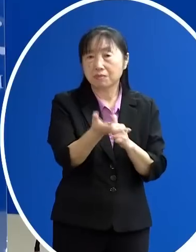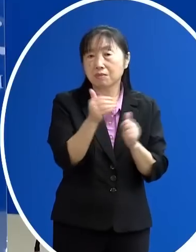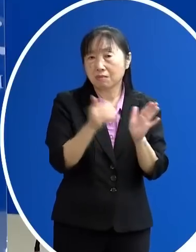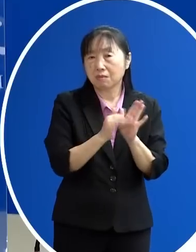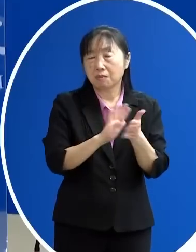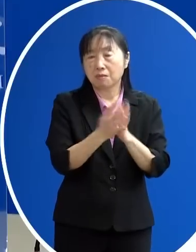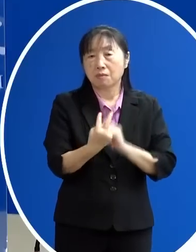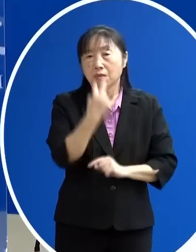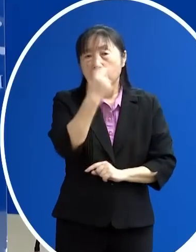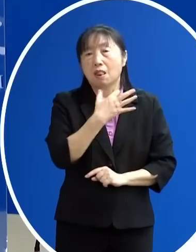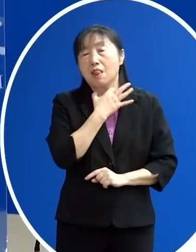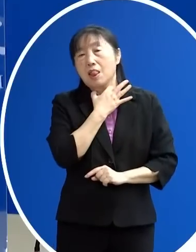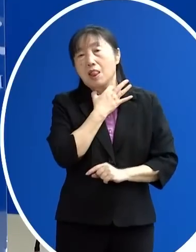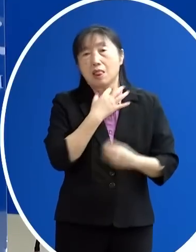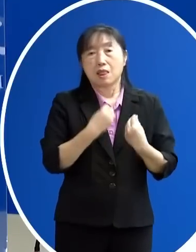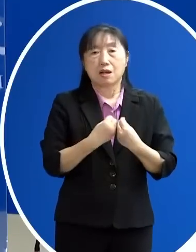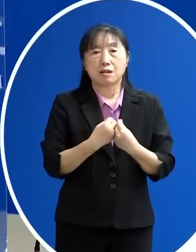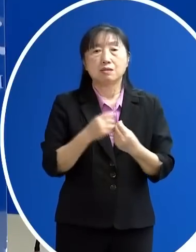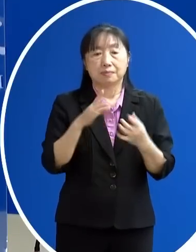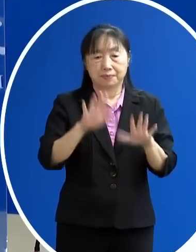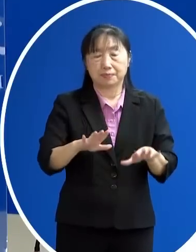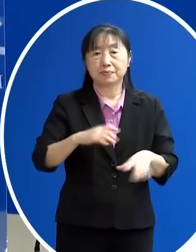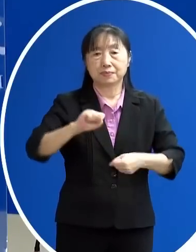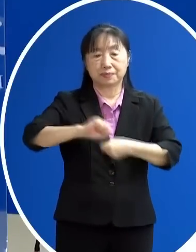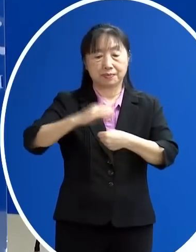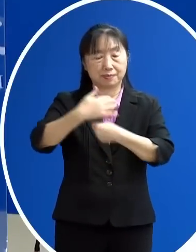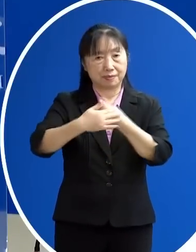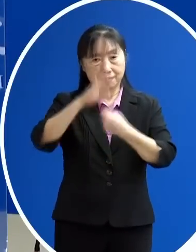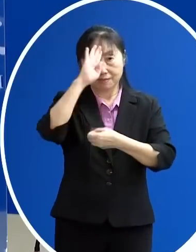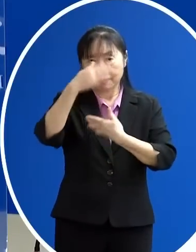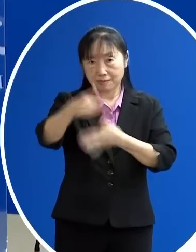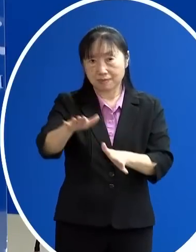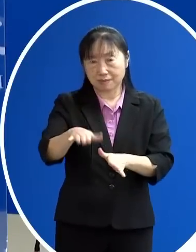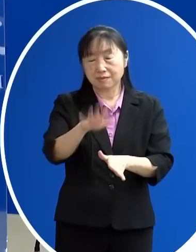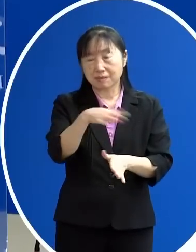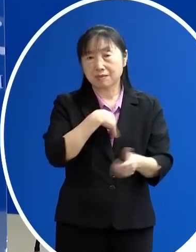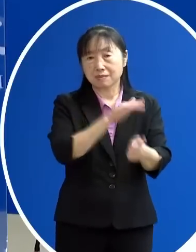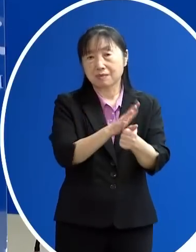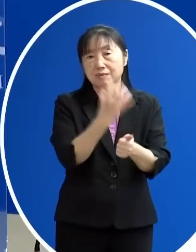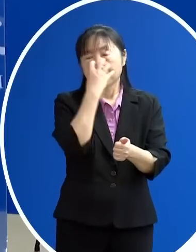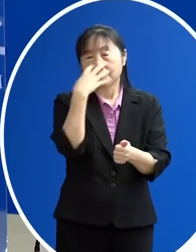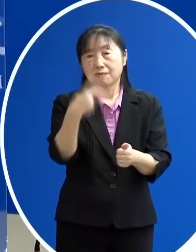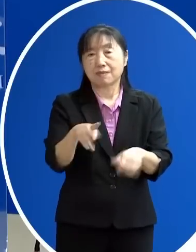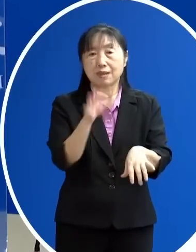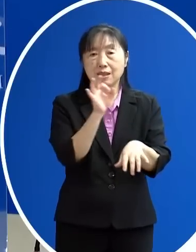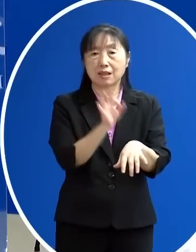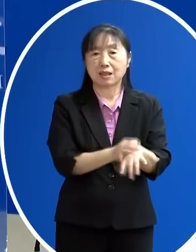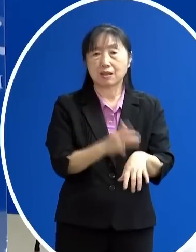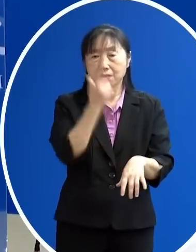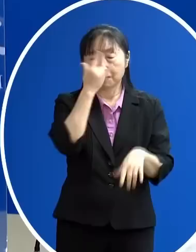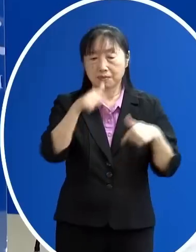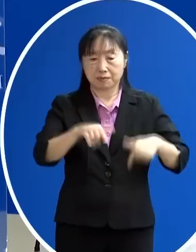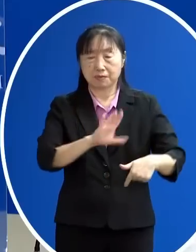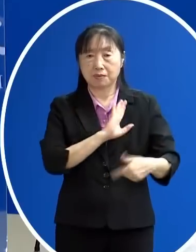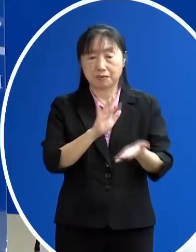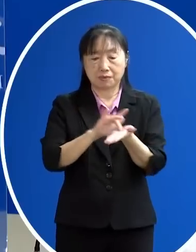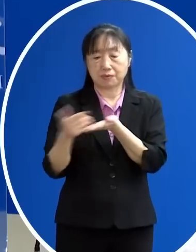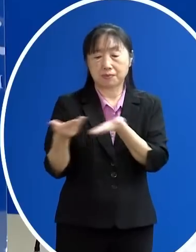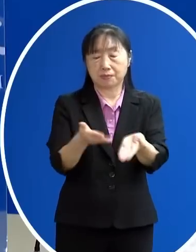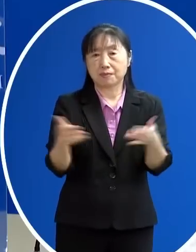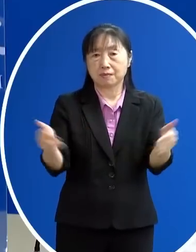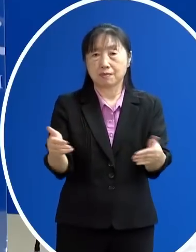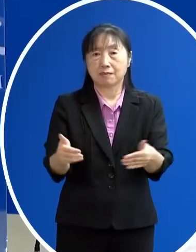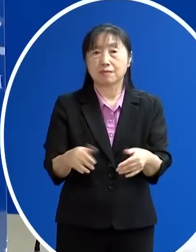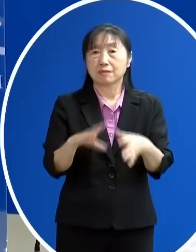現這個呼吸窘迫的情形目前還在家戶病房 使用呼吸器跟瑞德西韋在治療 那順便也也